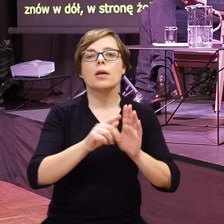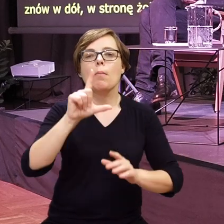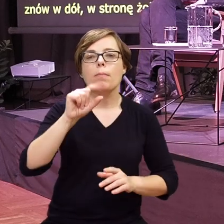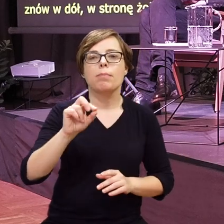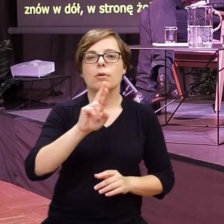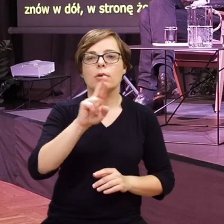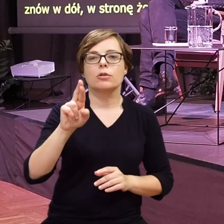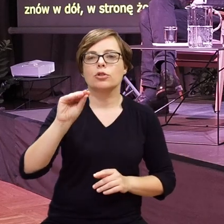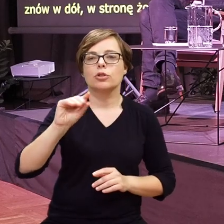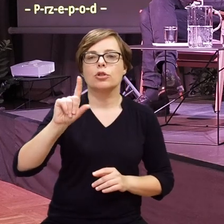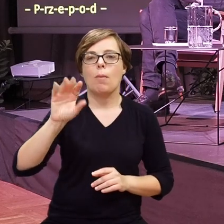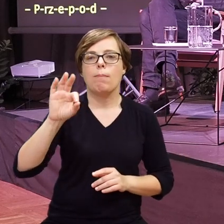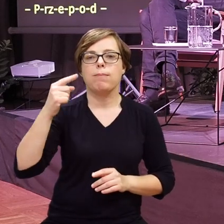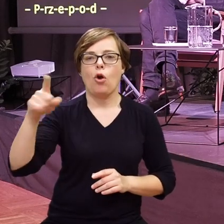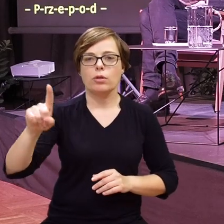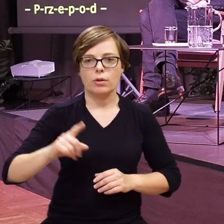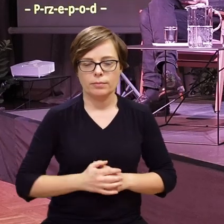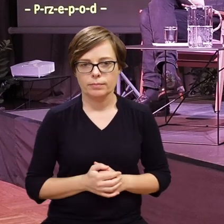miga głoska po głosce.